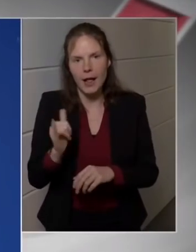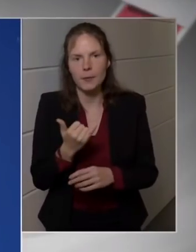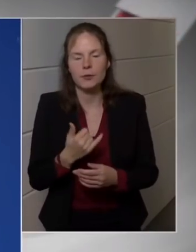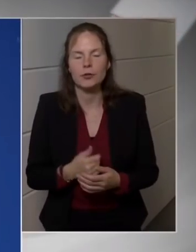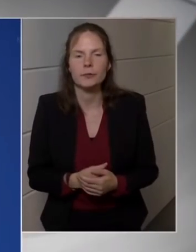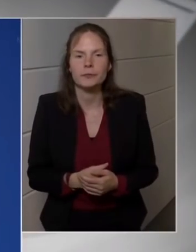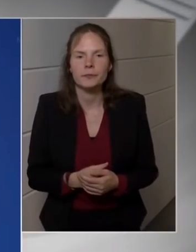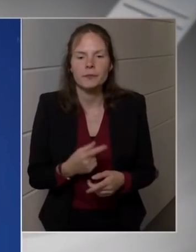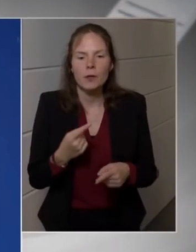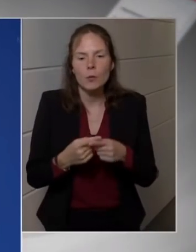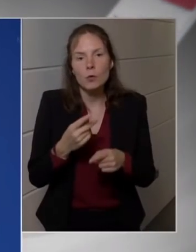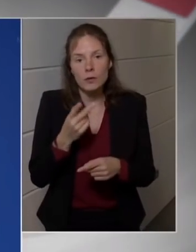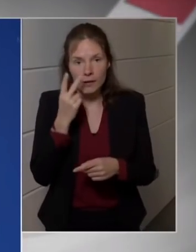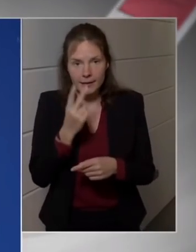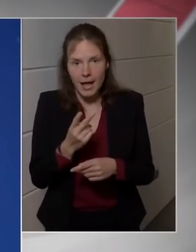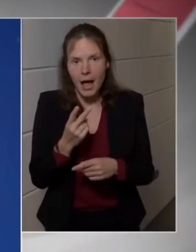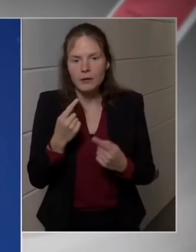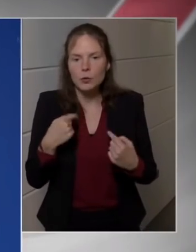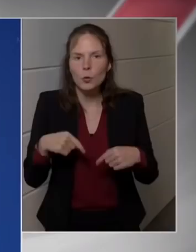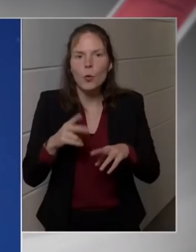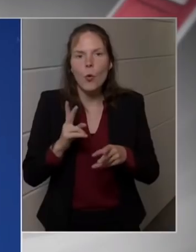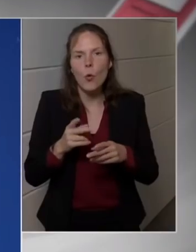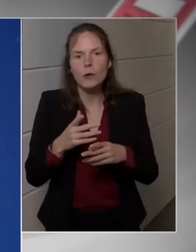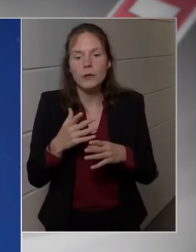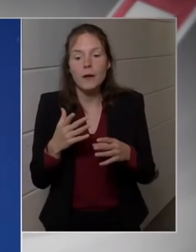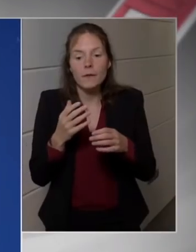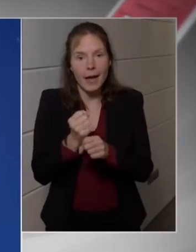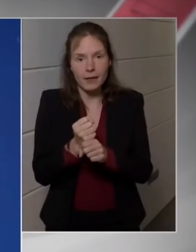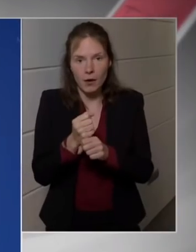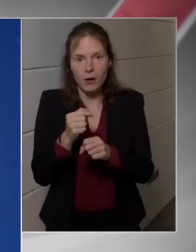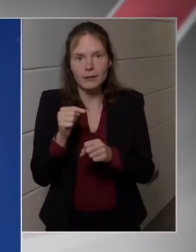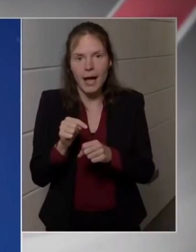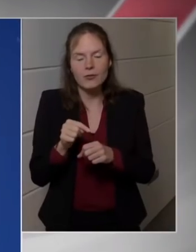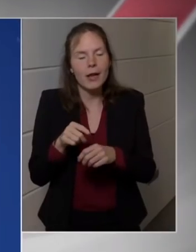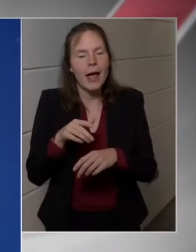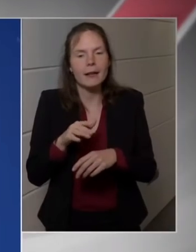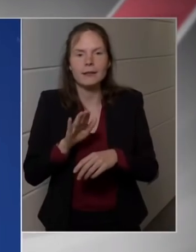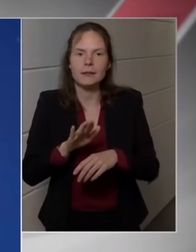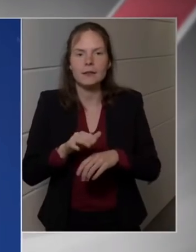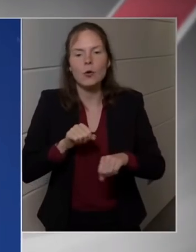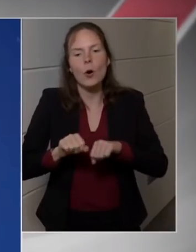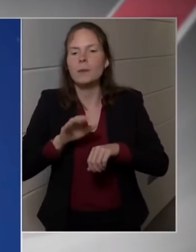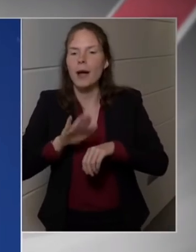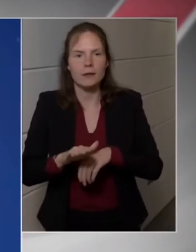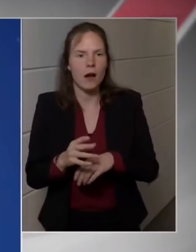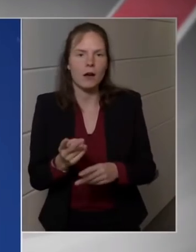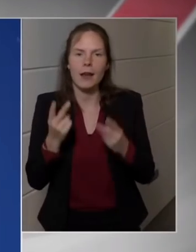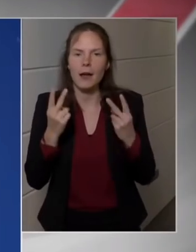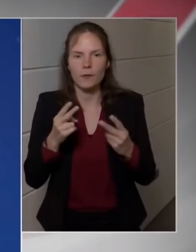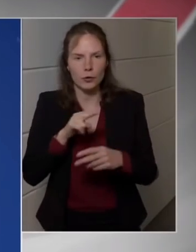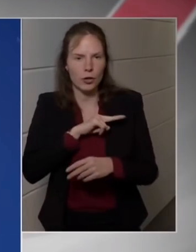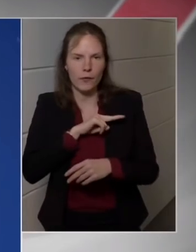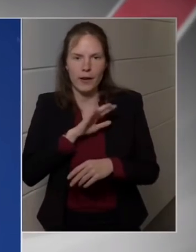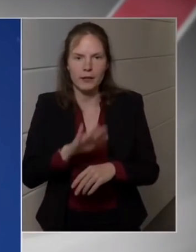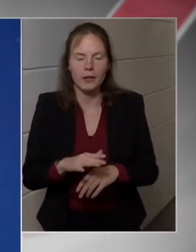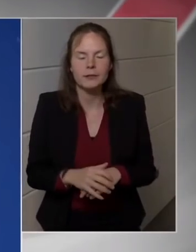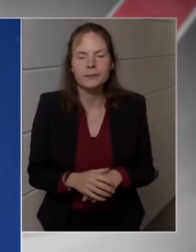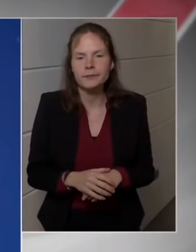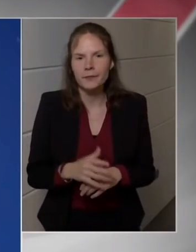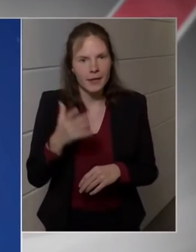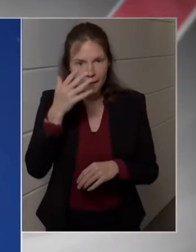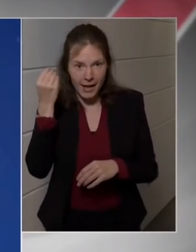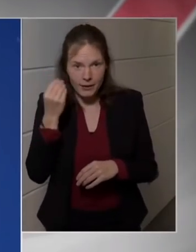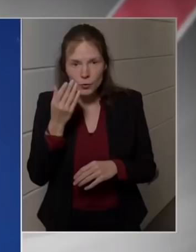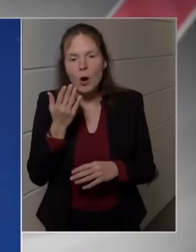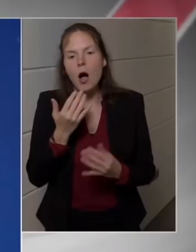amelyekkel az árstoppokat elrendeltük, ebbe a körbe tartozik maga a rezsicsökkentés védelme is, és